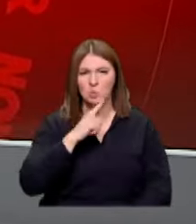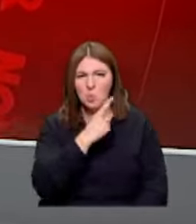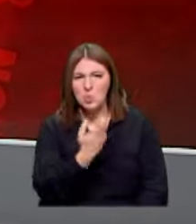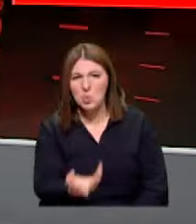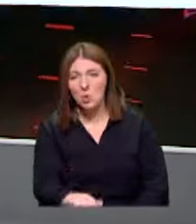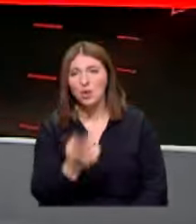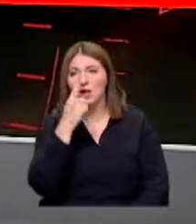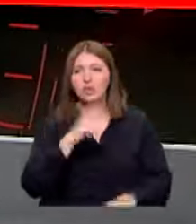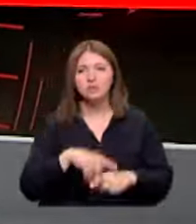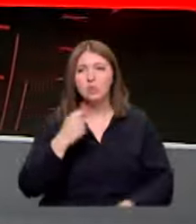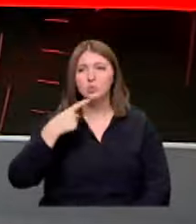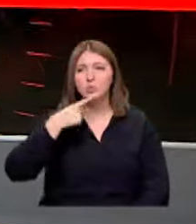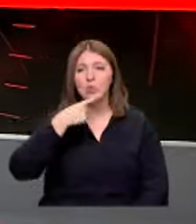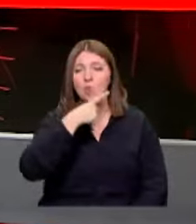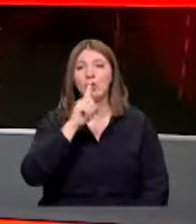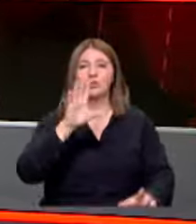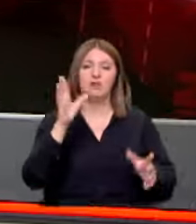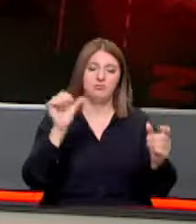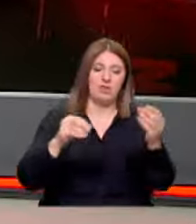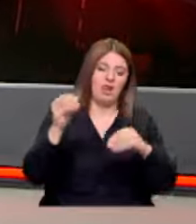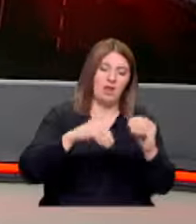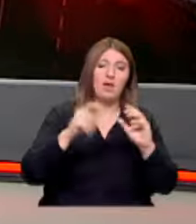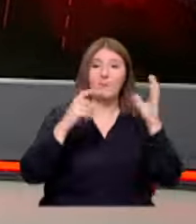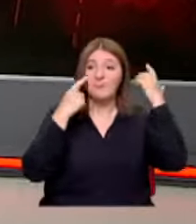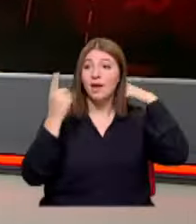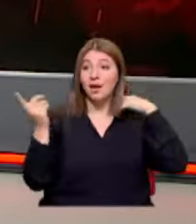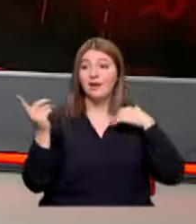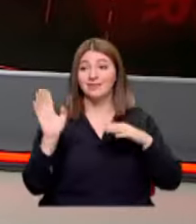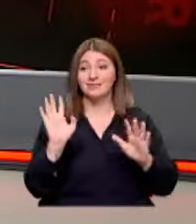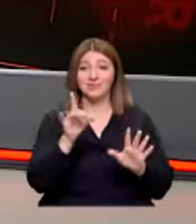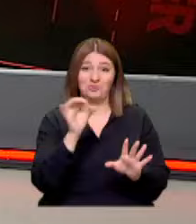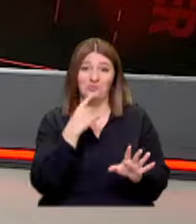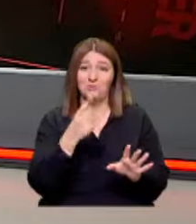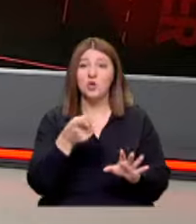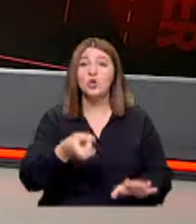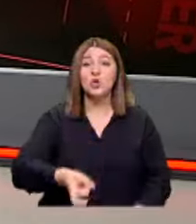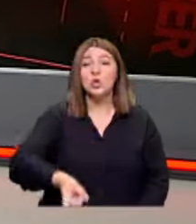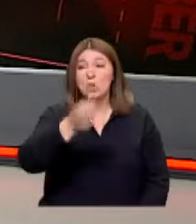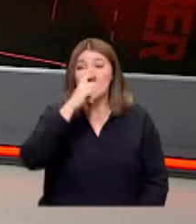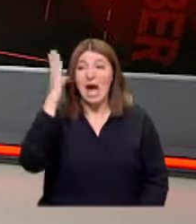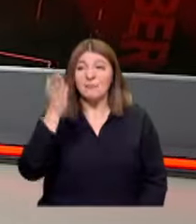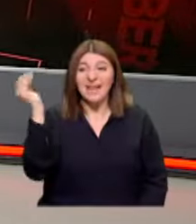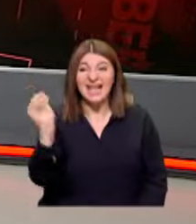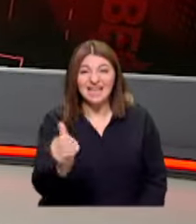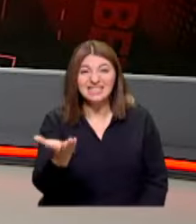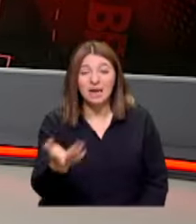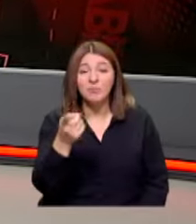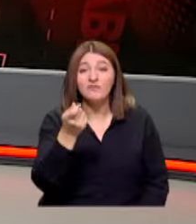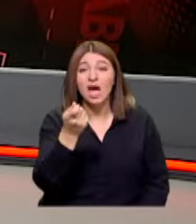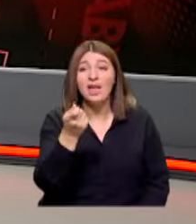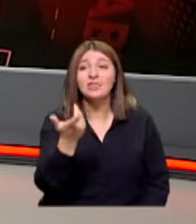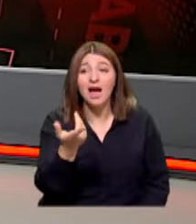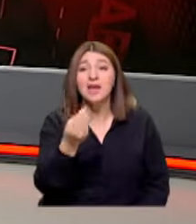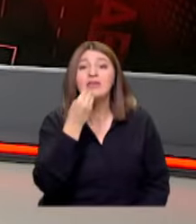İnanın çok zor onları birleştirme Bakın şöyle size söyleyeyim Hünkarı gelse bu